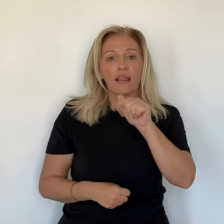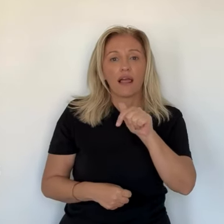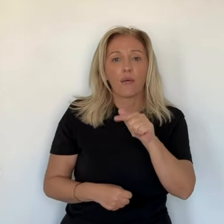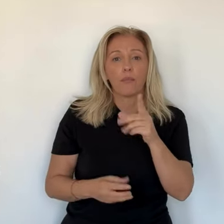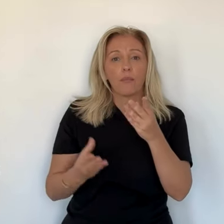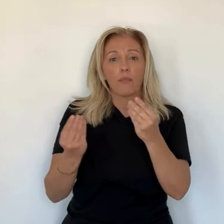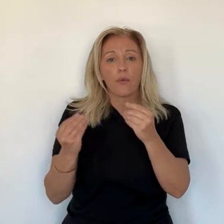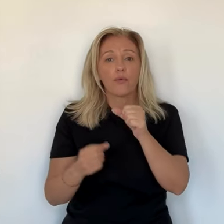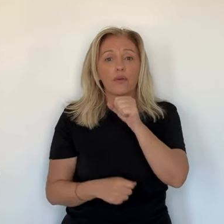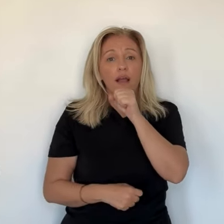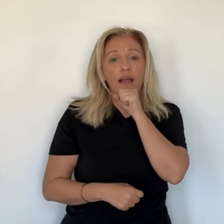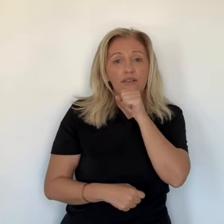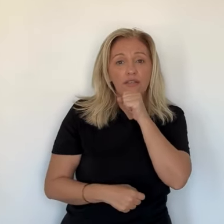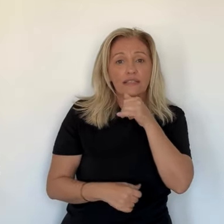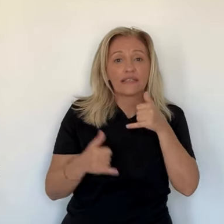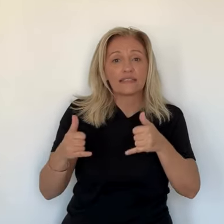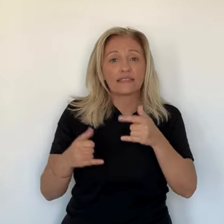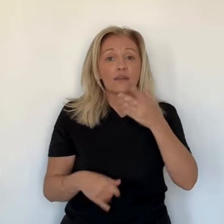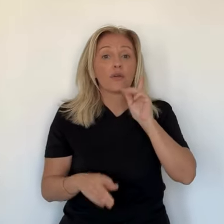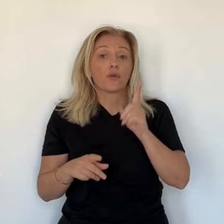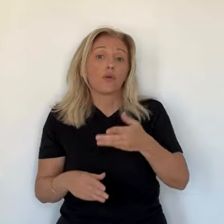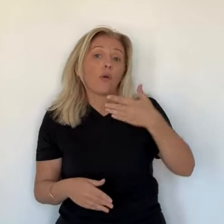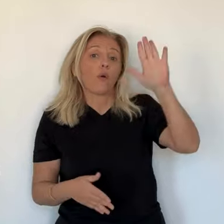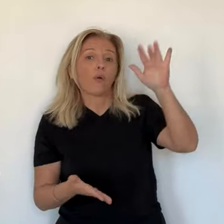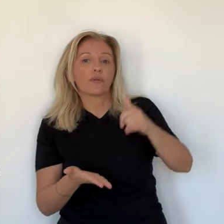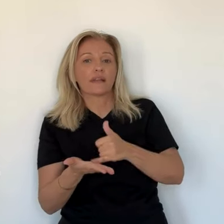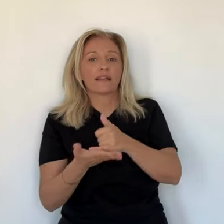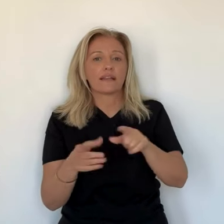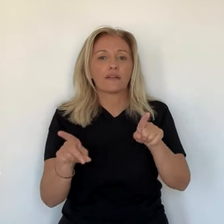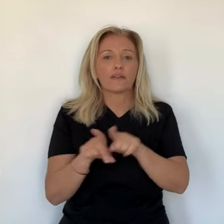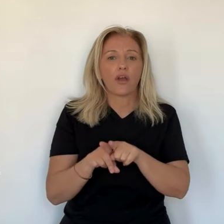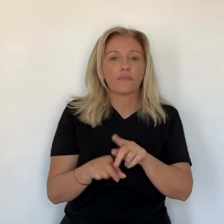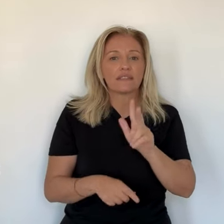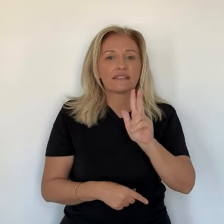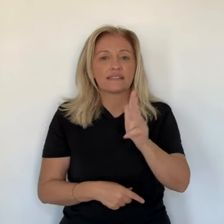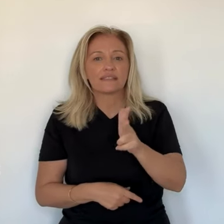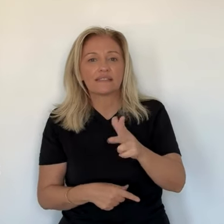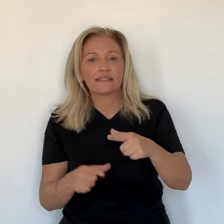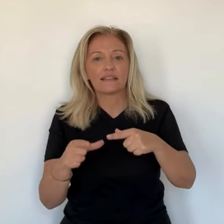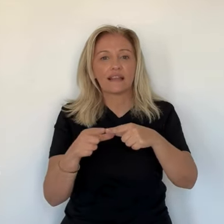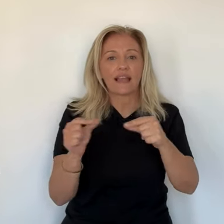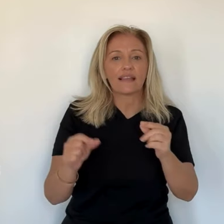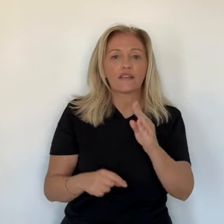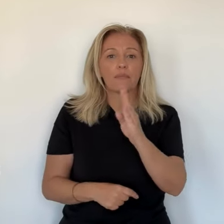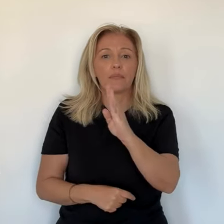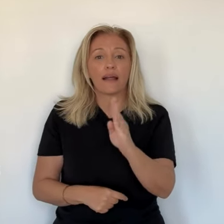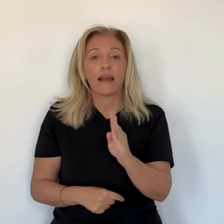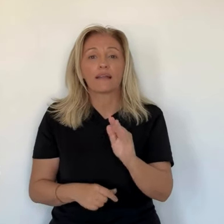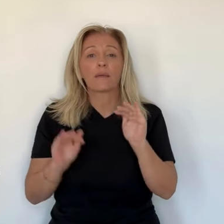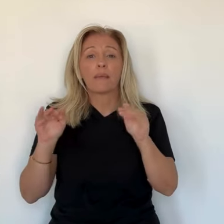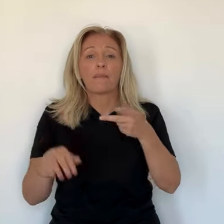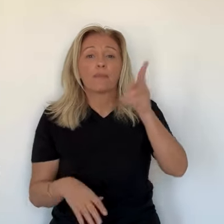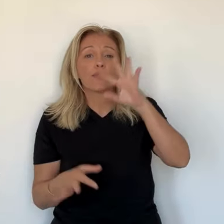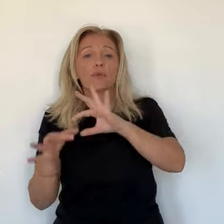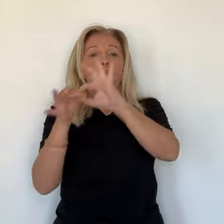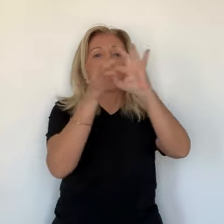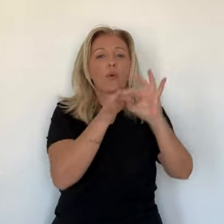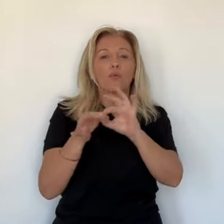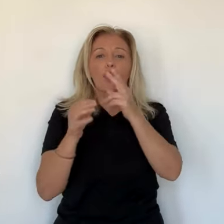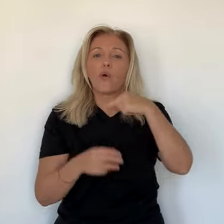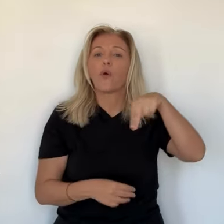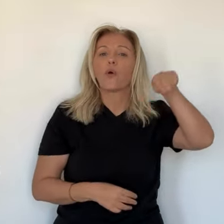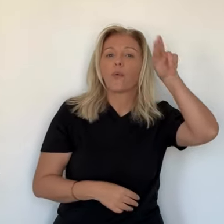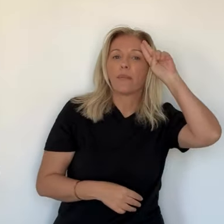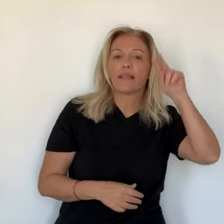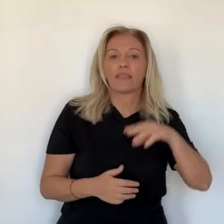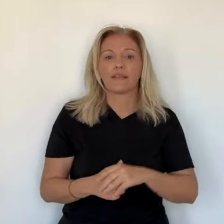la Corse compte avec la Sardaigne plus de seigneurs que la Sicile, la Crète et les Baléares. Des chiffres supérieurs également à la moyenne